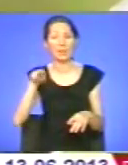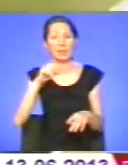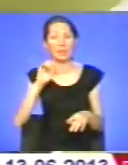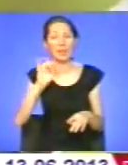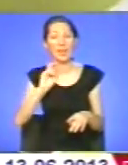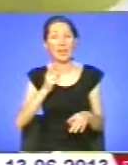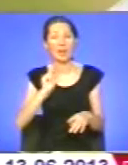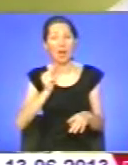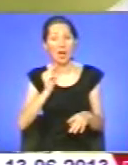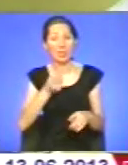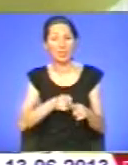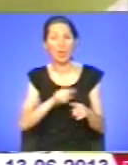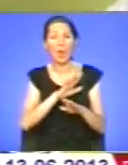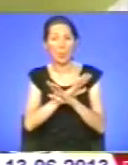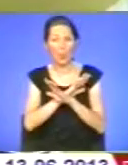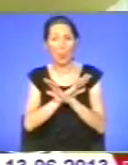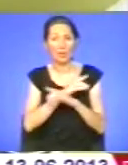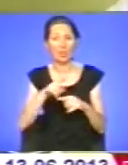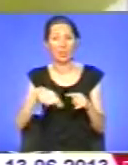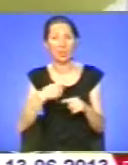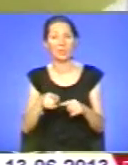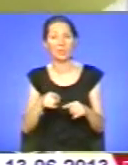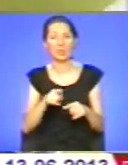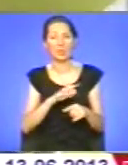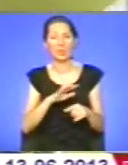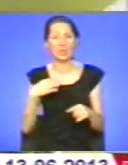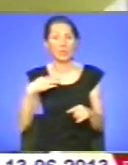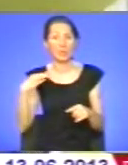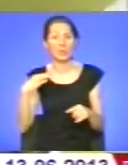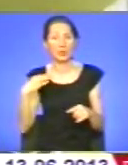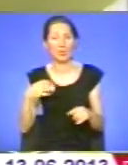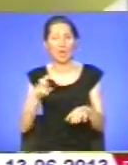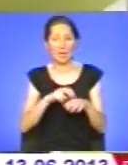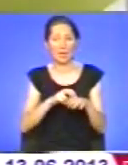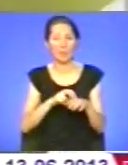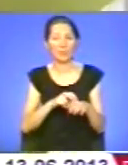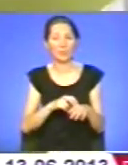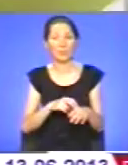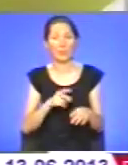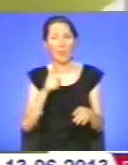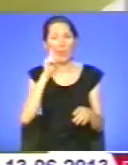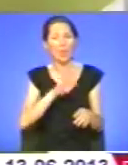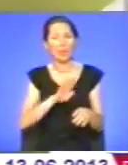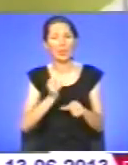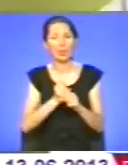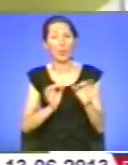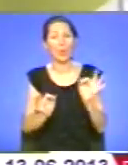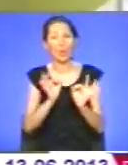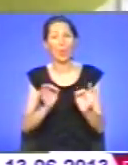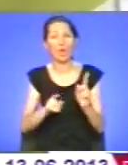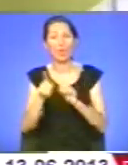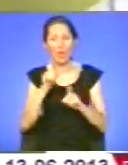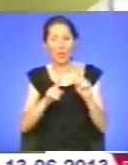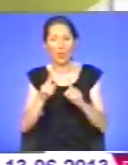випадок, поки ми не зробимо нормальну реформу. Поки ми не зрозуміємо, що реформа повинна